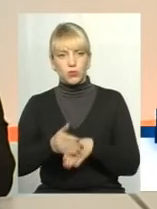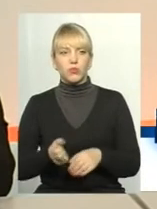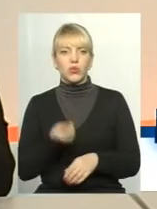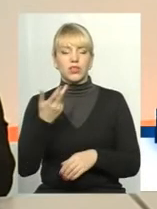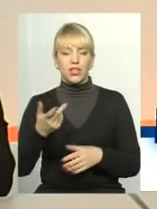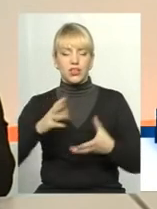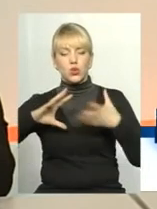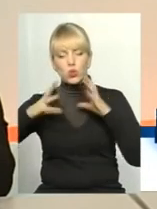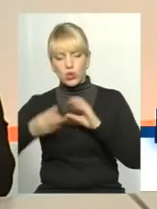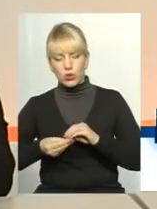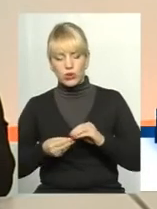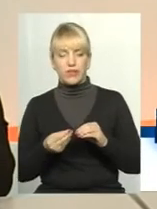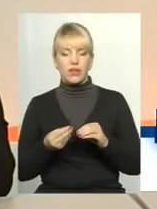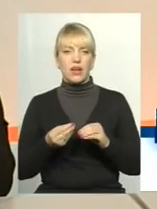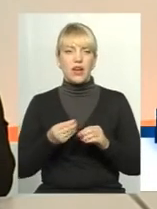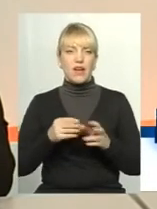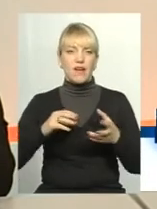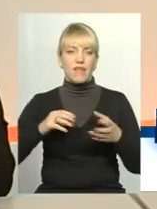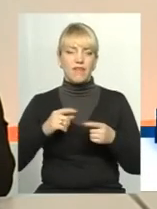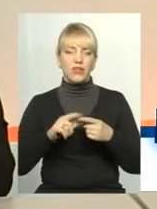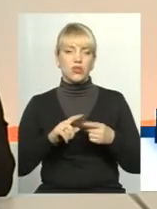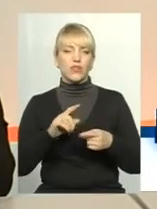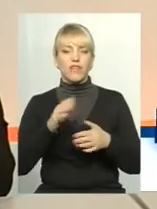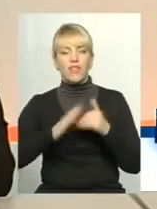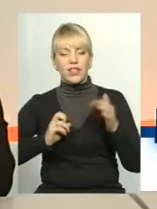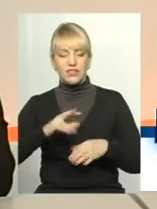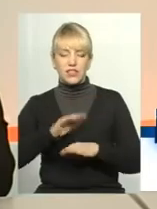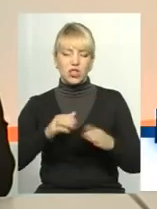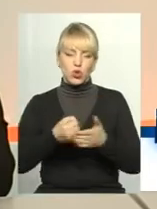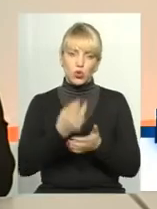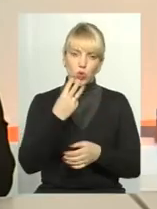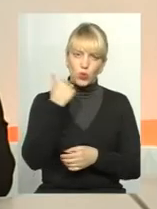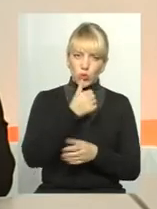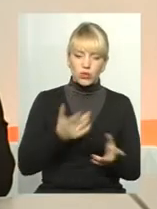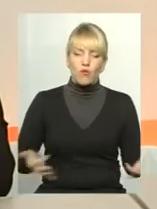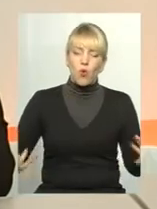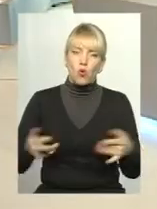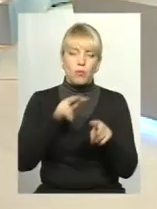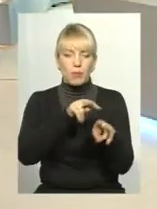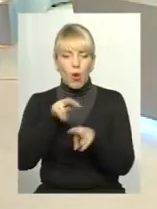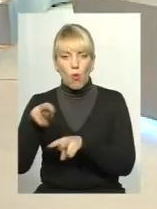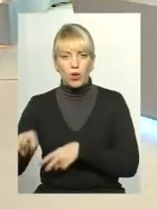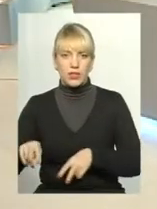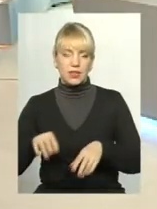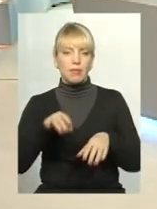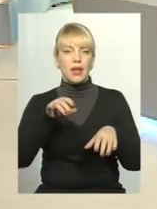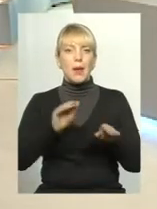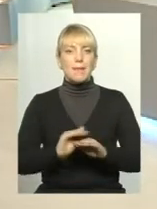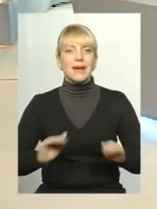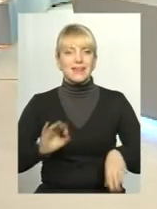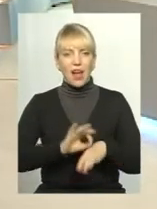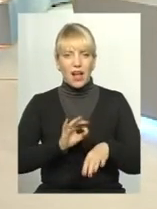війських фахівців, кількість діток до трьох років, охоплених оглядами педіатра, наприклад, кількість